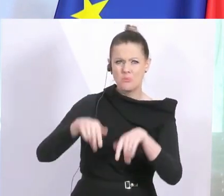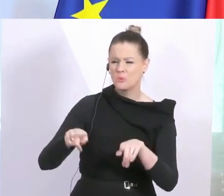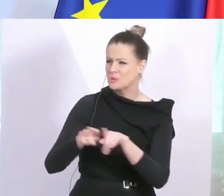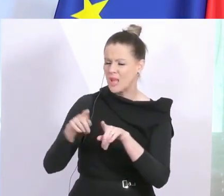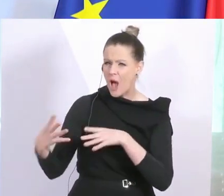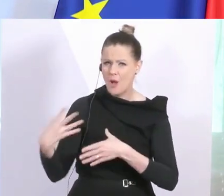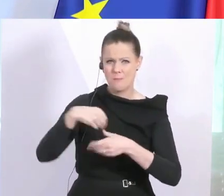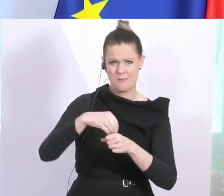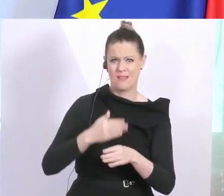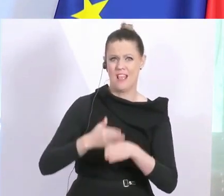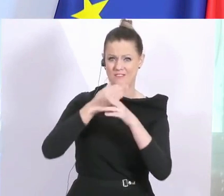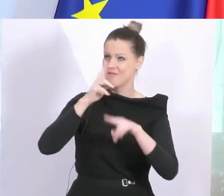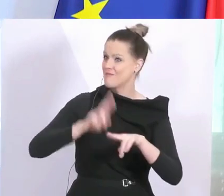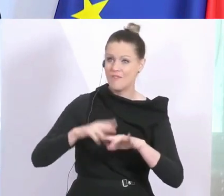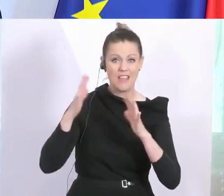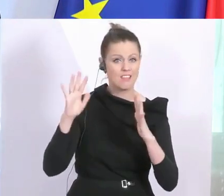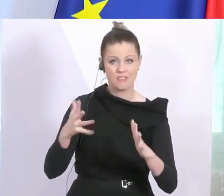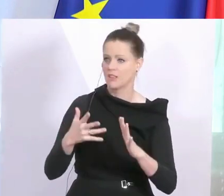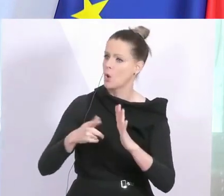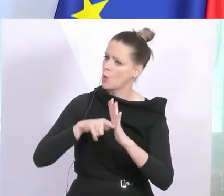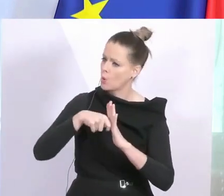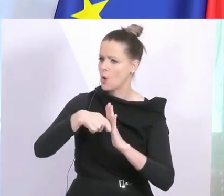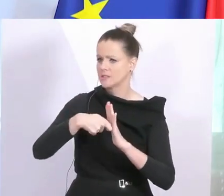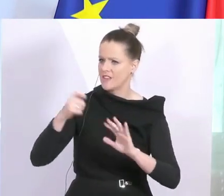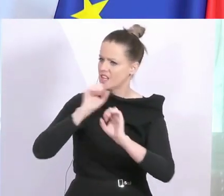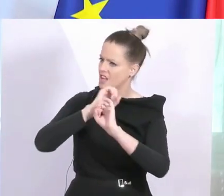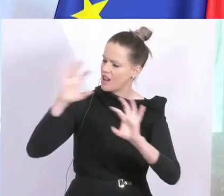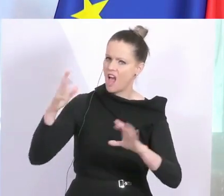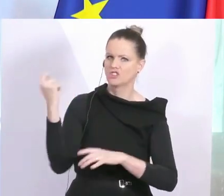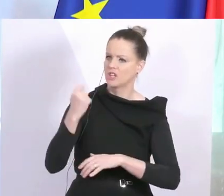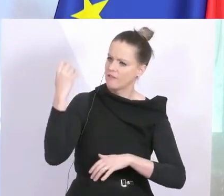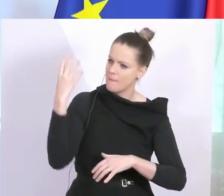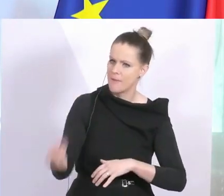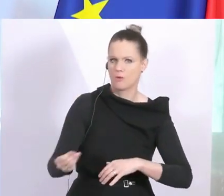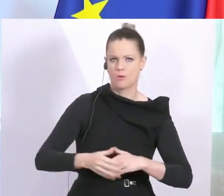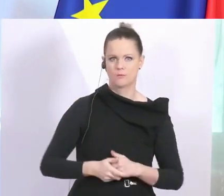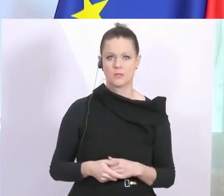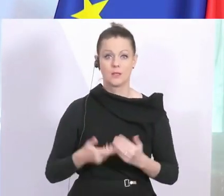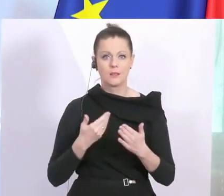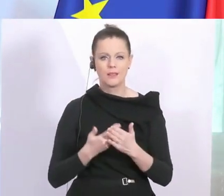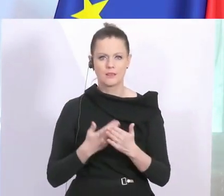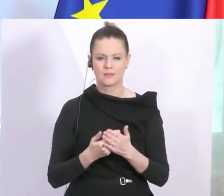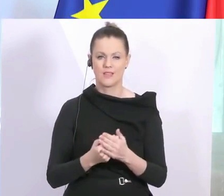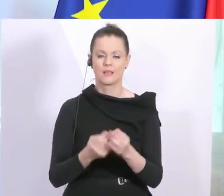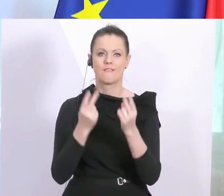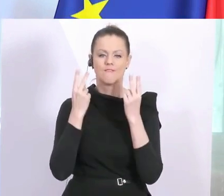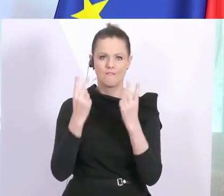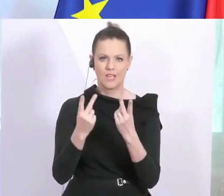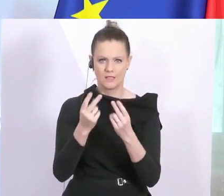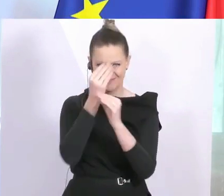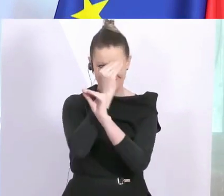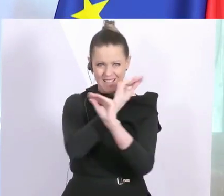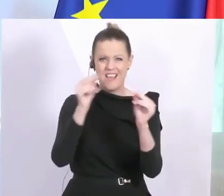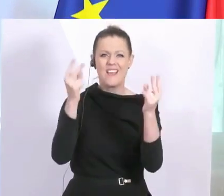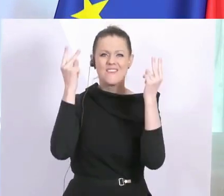können und wenn sie es nicht tun, konsequent und klar bestraft werden. Daher unser Appell, nach wie vor, eine der wichtigsten